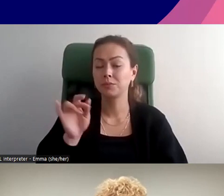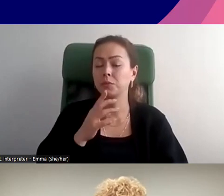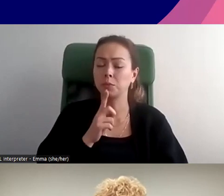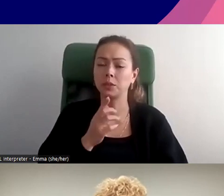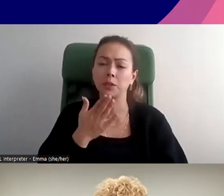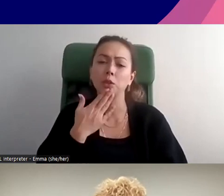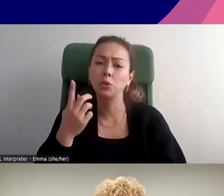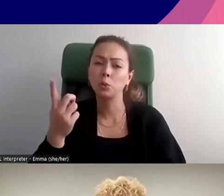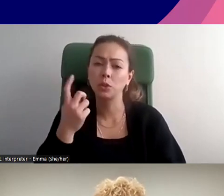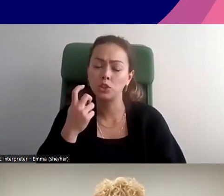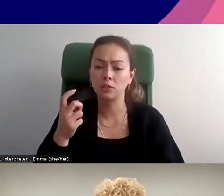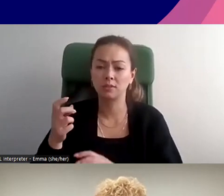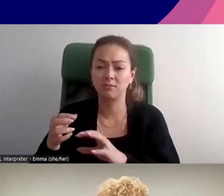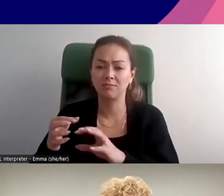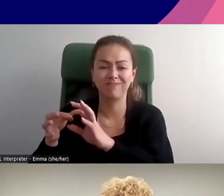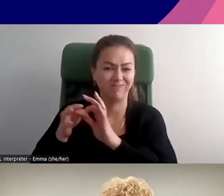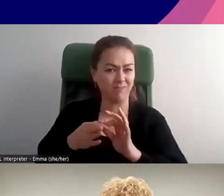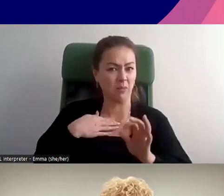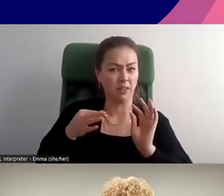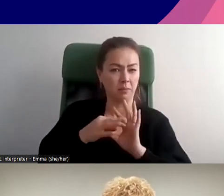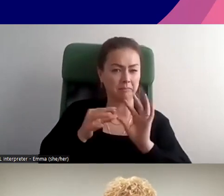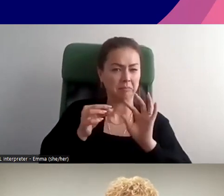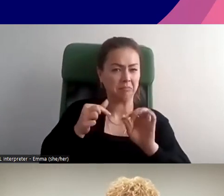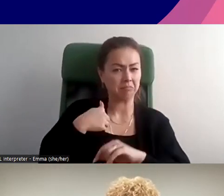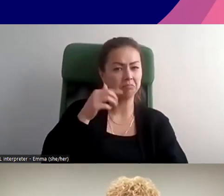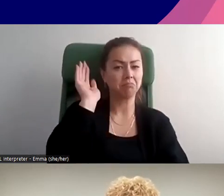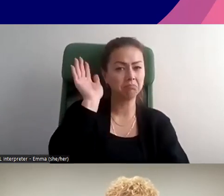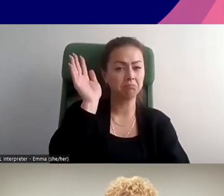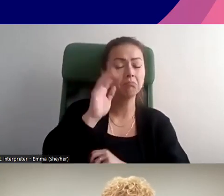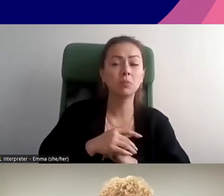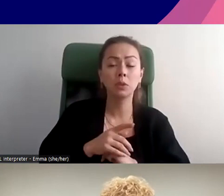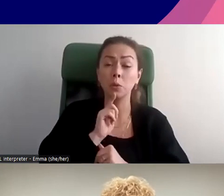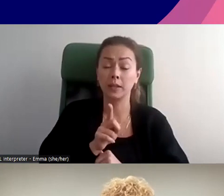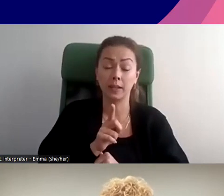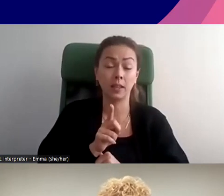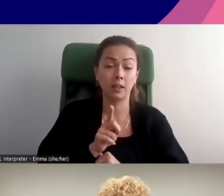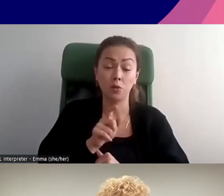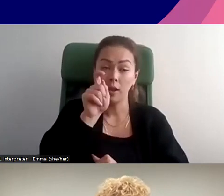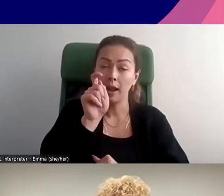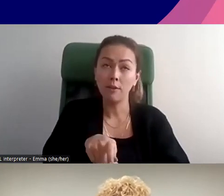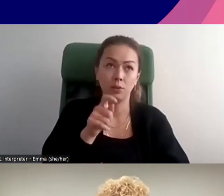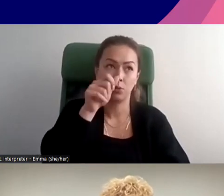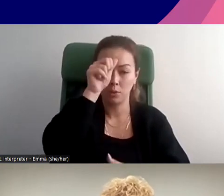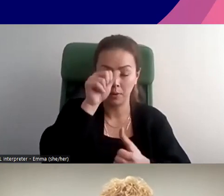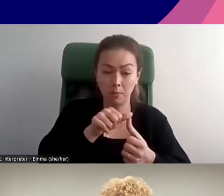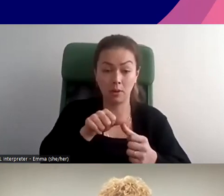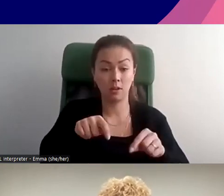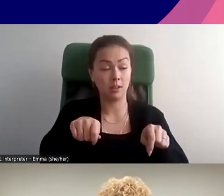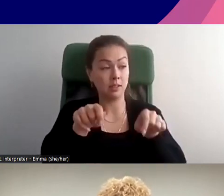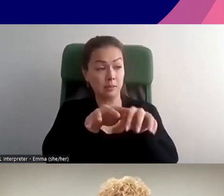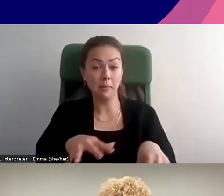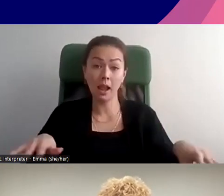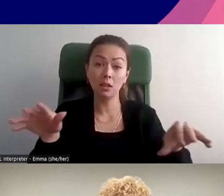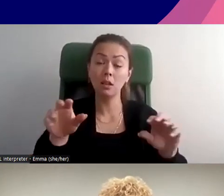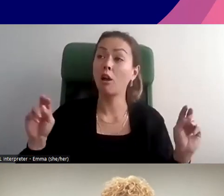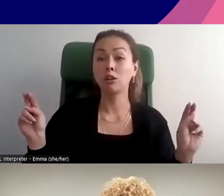Oui, excellente question. Et ça reprend ce dont je parlais tantôt. Il faut se rappeler que ces genres d'espaces ne sont